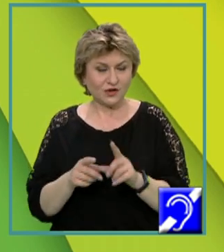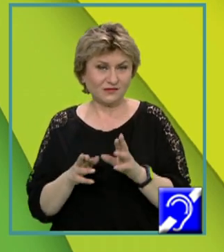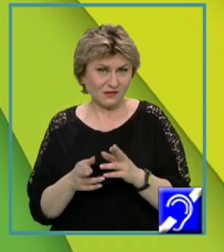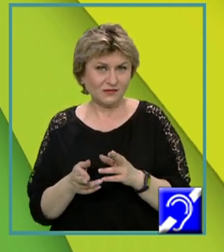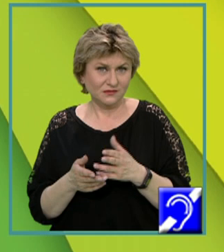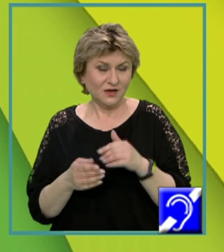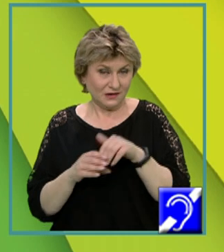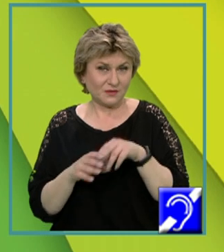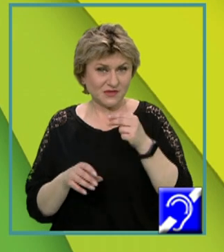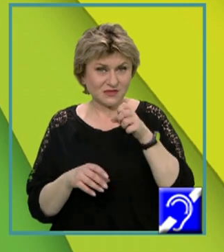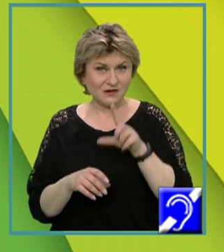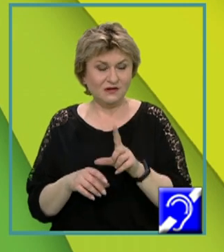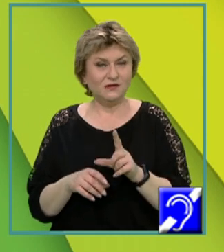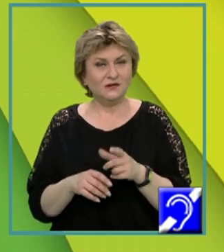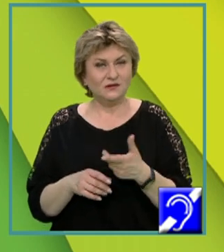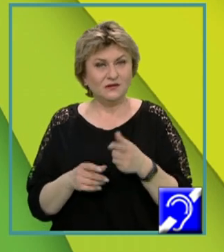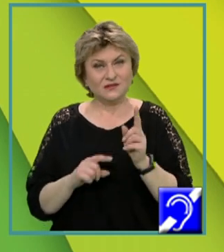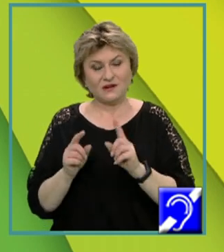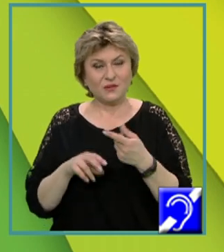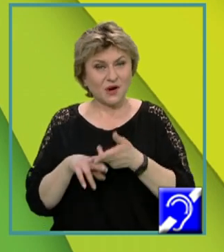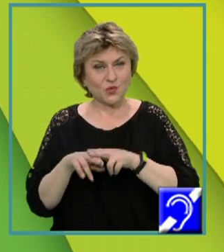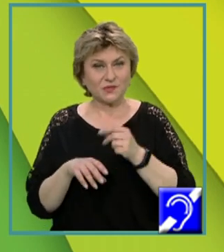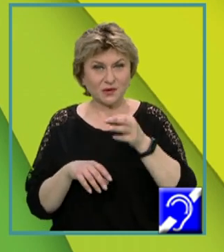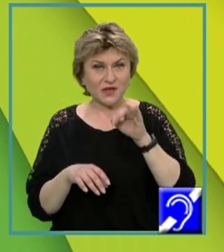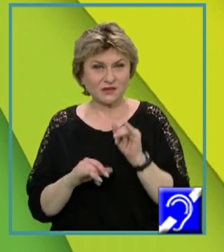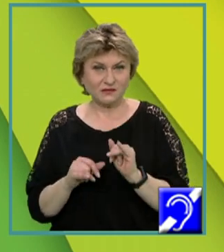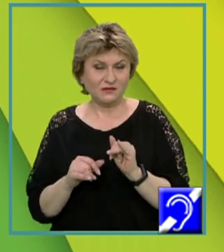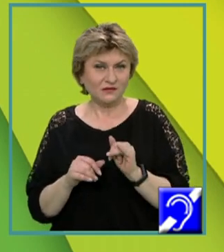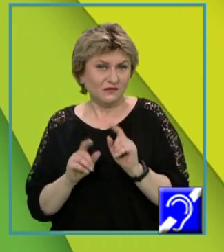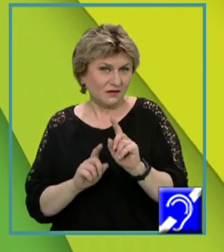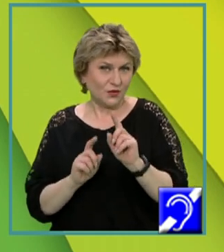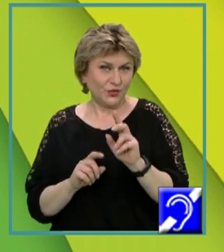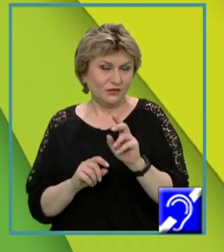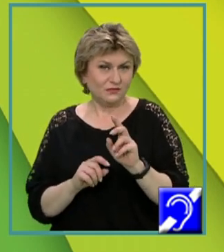Pascal, dacă mai mulți parametrii aparțin aceluiași tip,